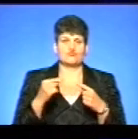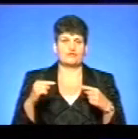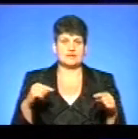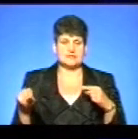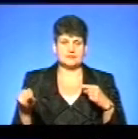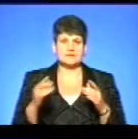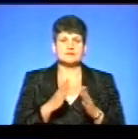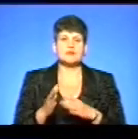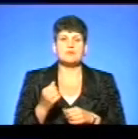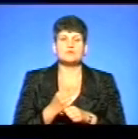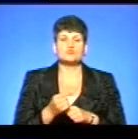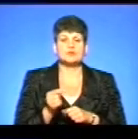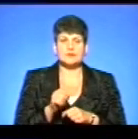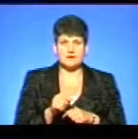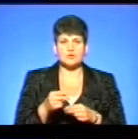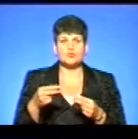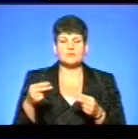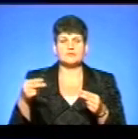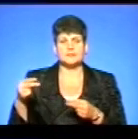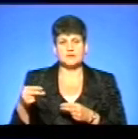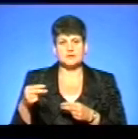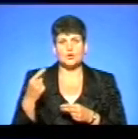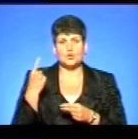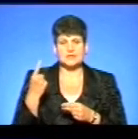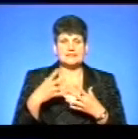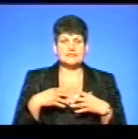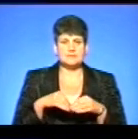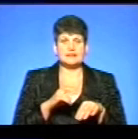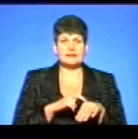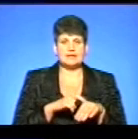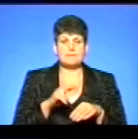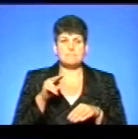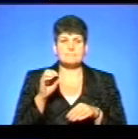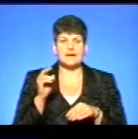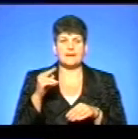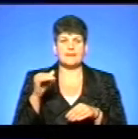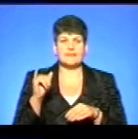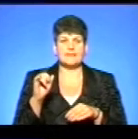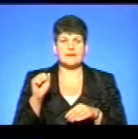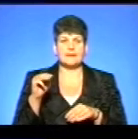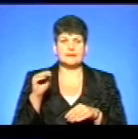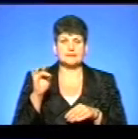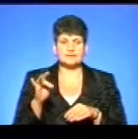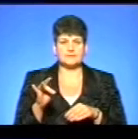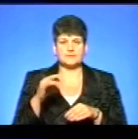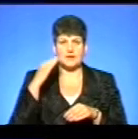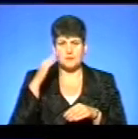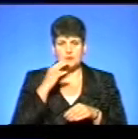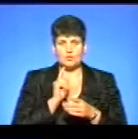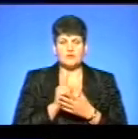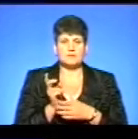система працює так. Якщо укладає з одним сімейним лікарем, чи педіатром, це батько повинен прийти